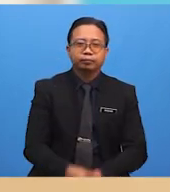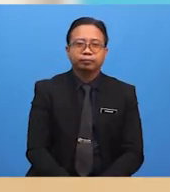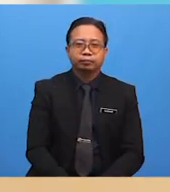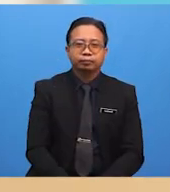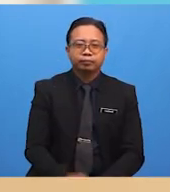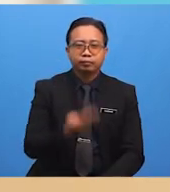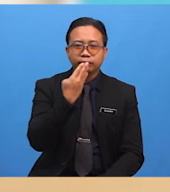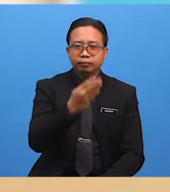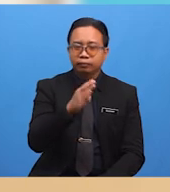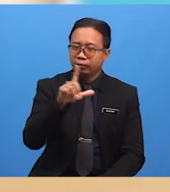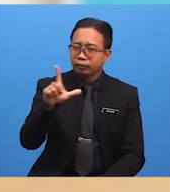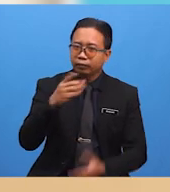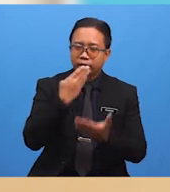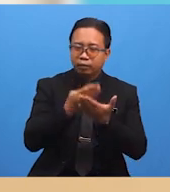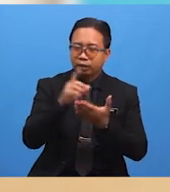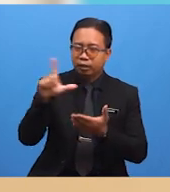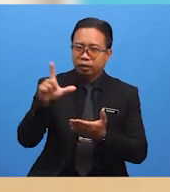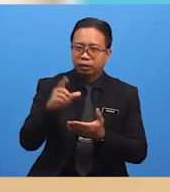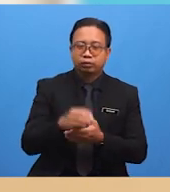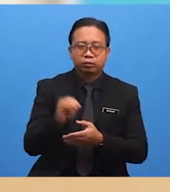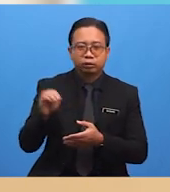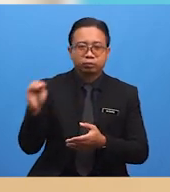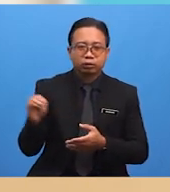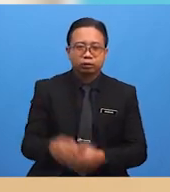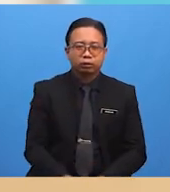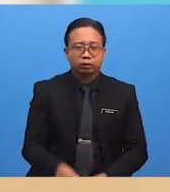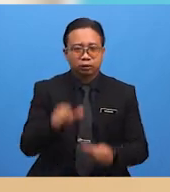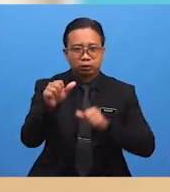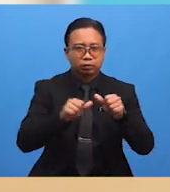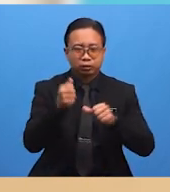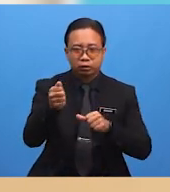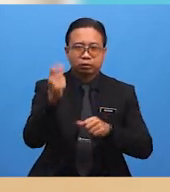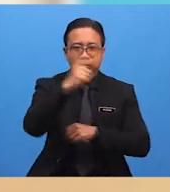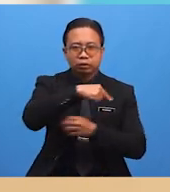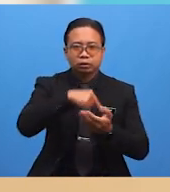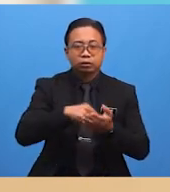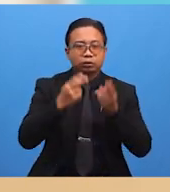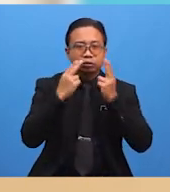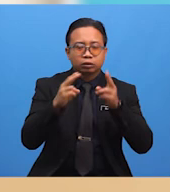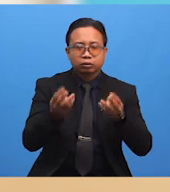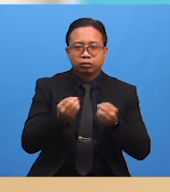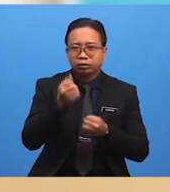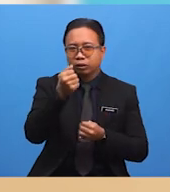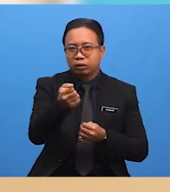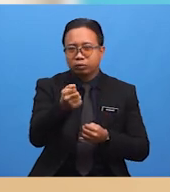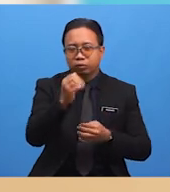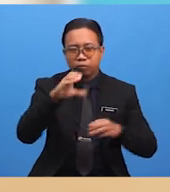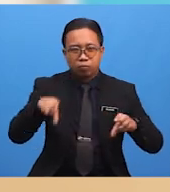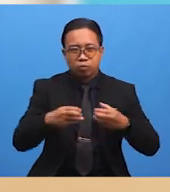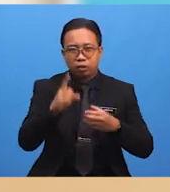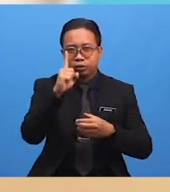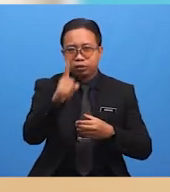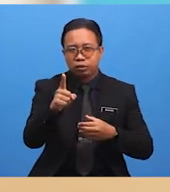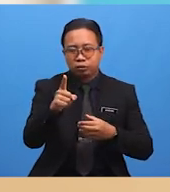Baiklah Murid-murid Sebagai Aktiviti Kamu Hari ini Ustazah Mahu Kamu Bina